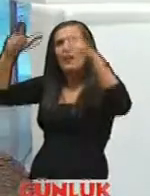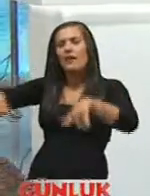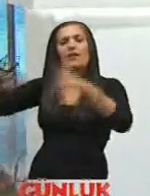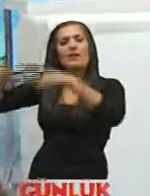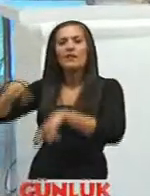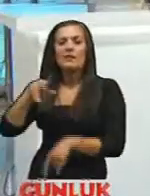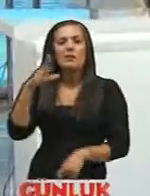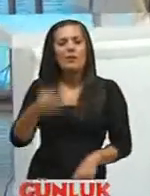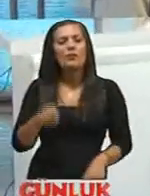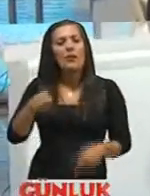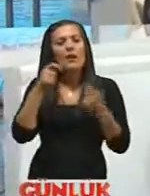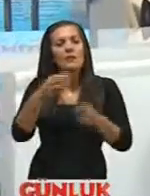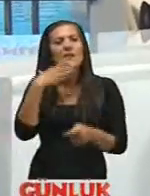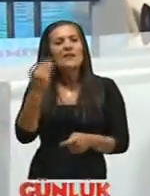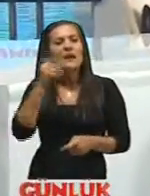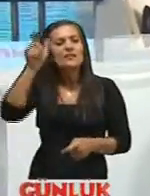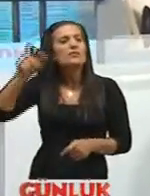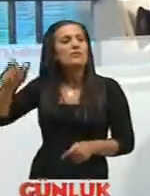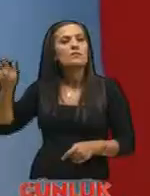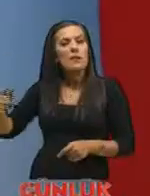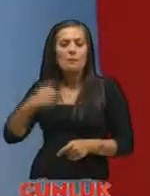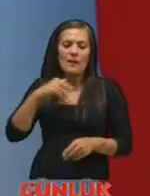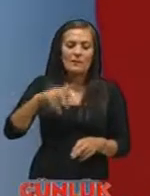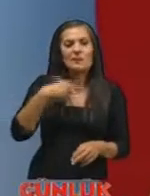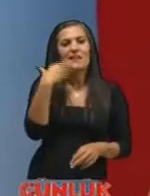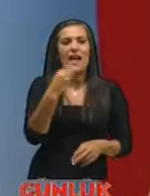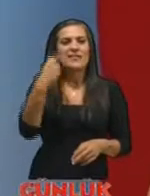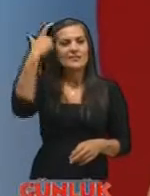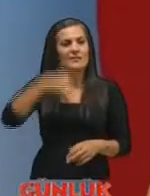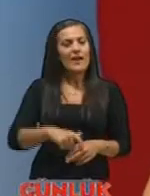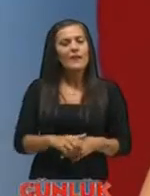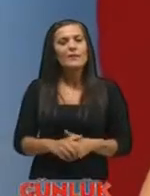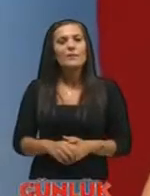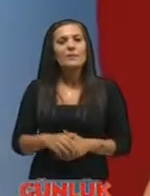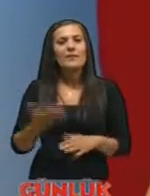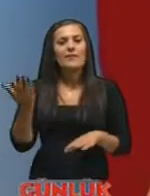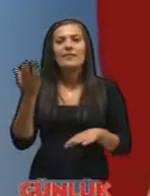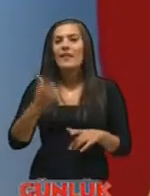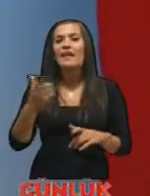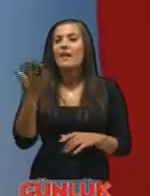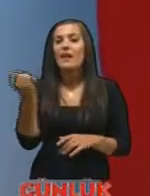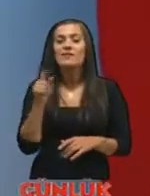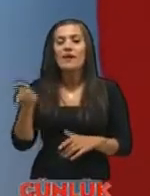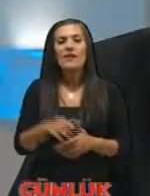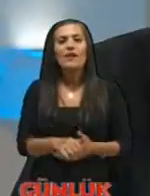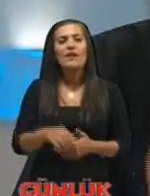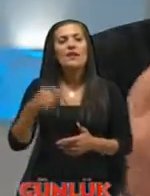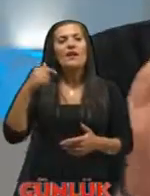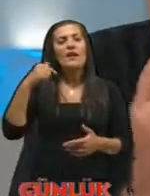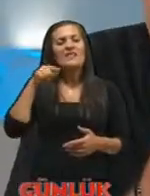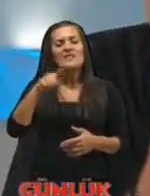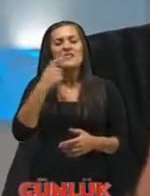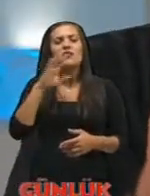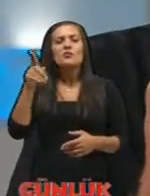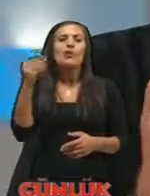peki bu eğitimleri gençlerimiz benim gibi gençler nereden olacaklar? sizin yaşınız daha